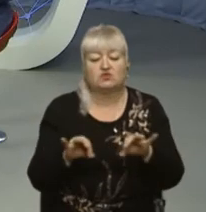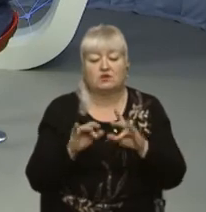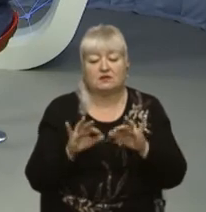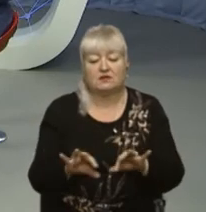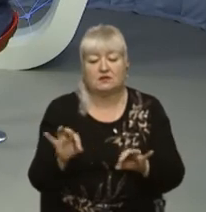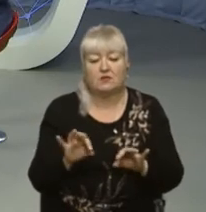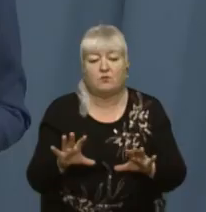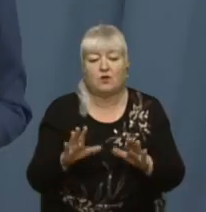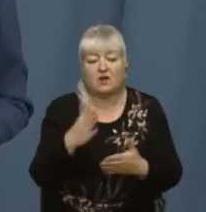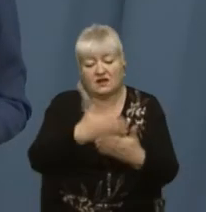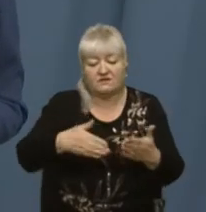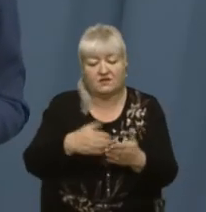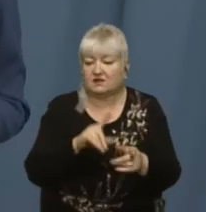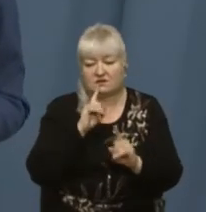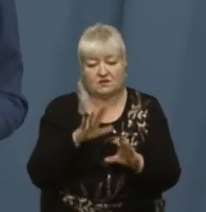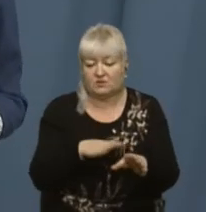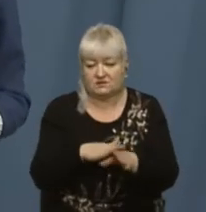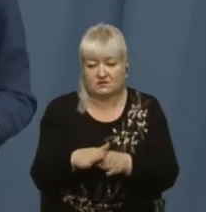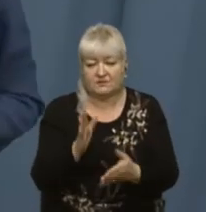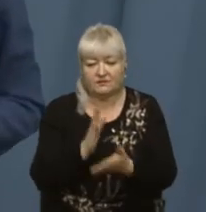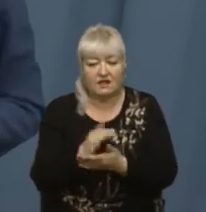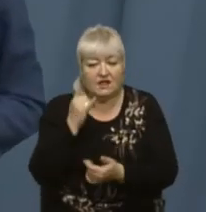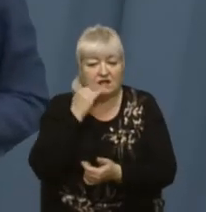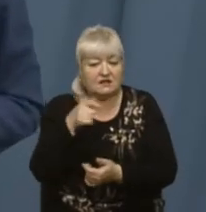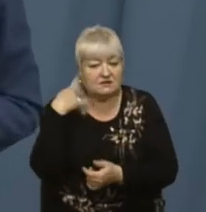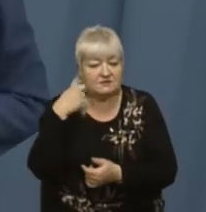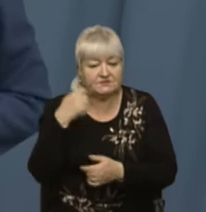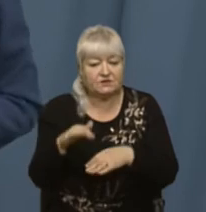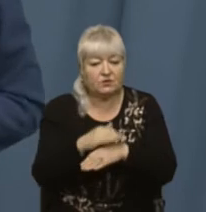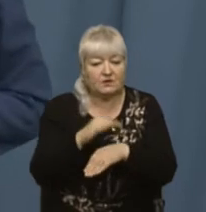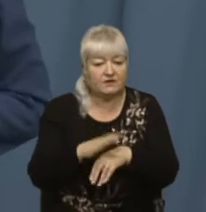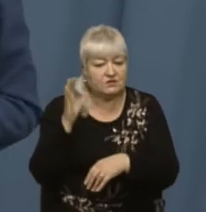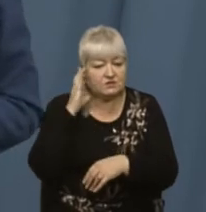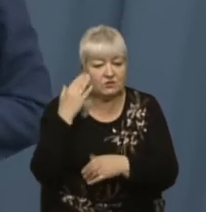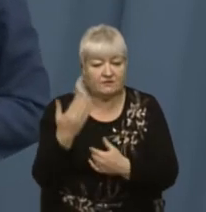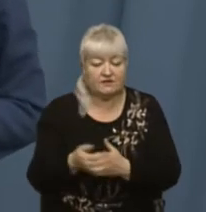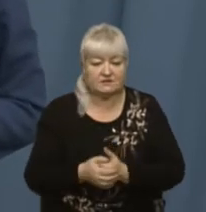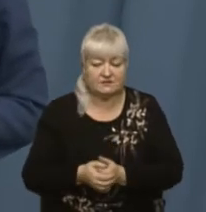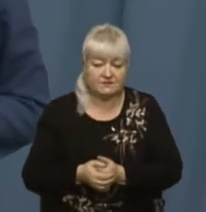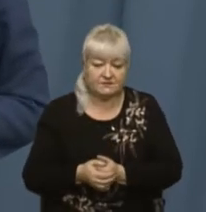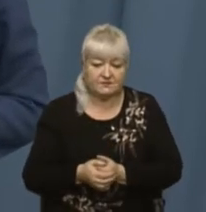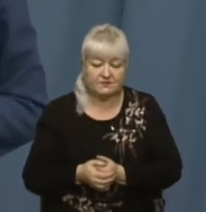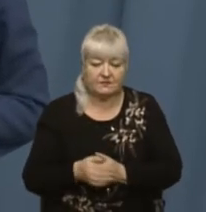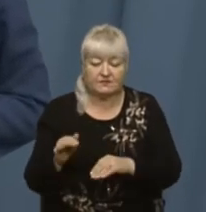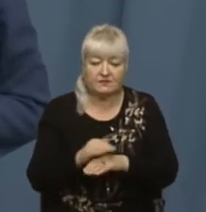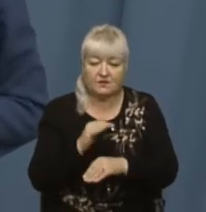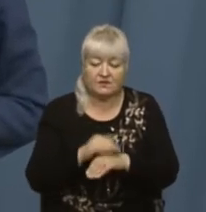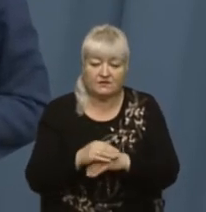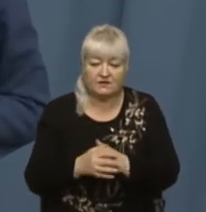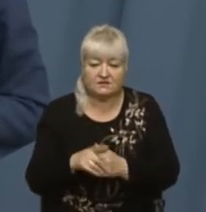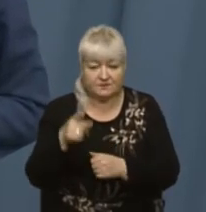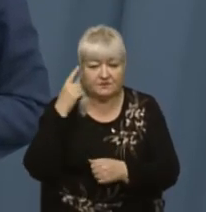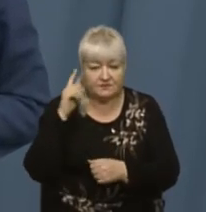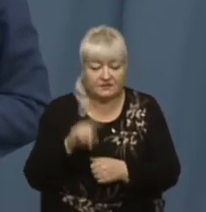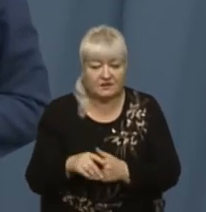не буде здійснено. У нас є, власне, телефонний додзвонювач. Доброго вечора, слухаю вас. Доброго вечора. Ви